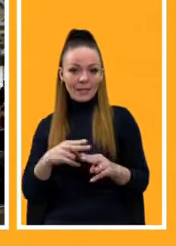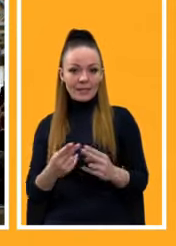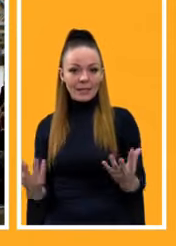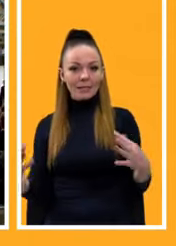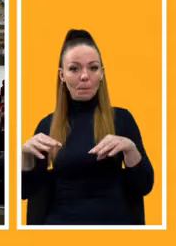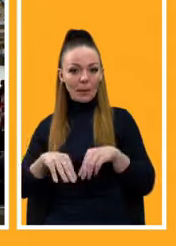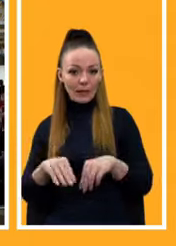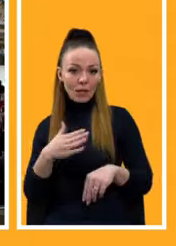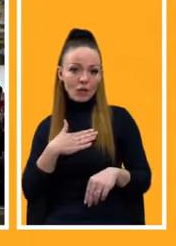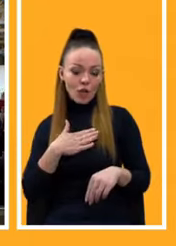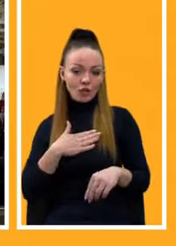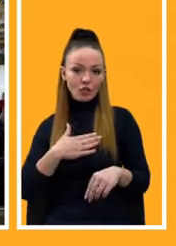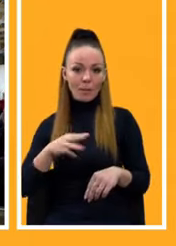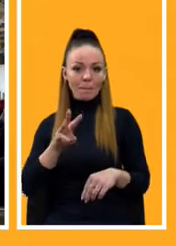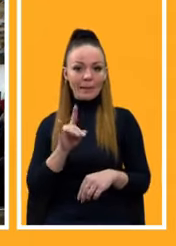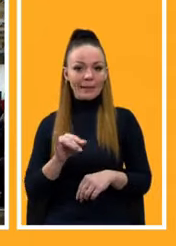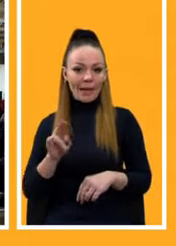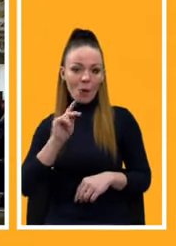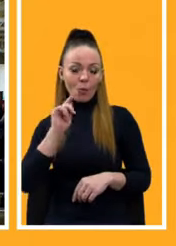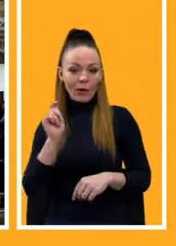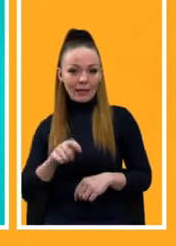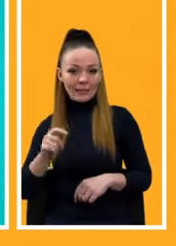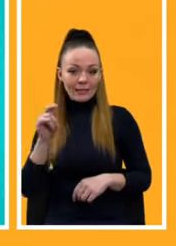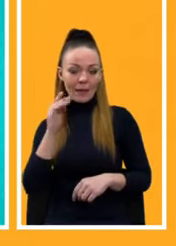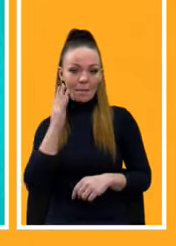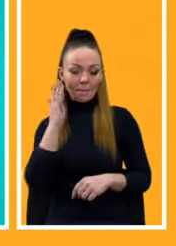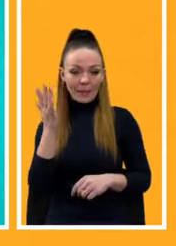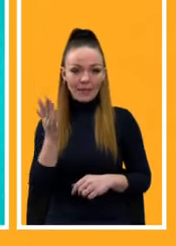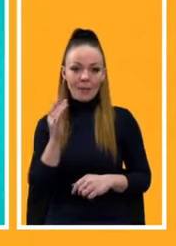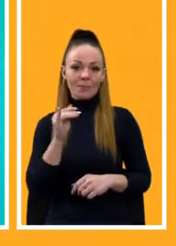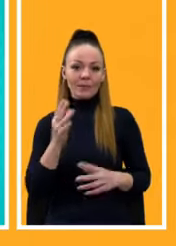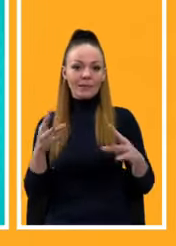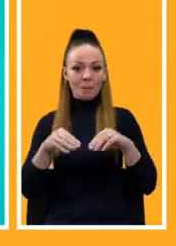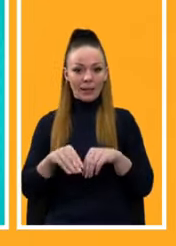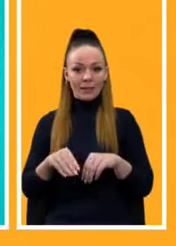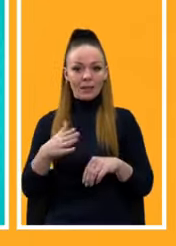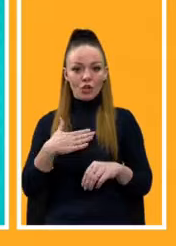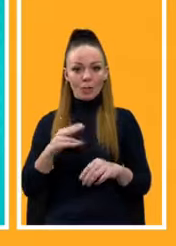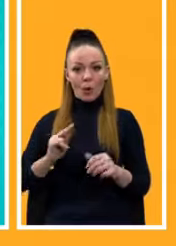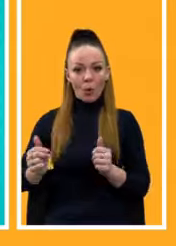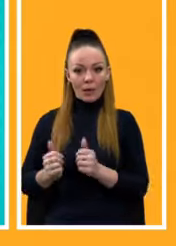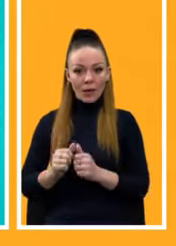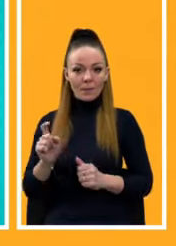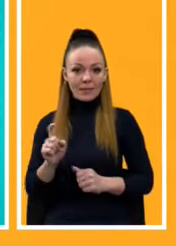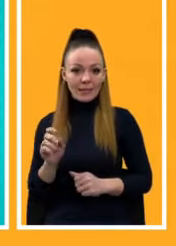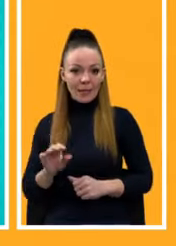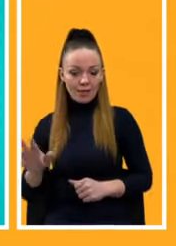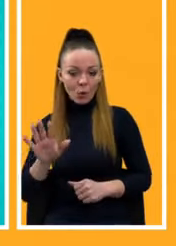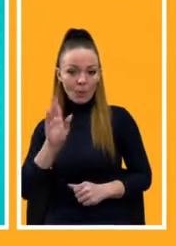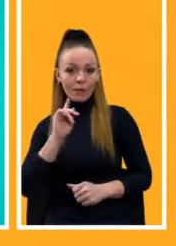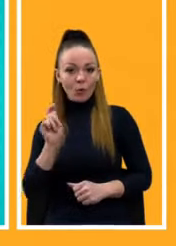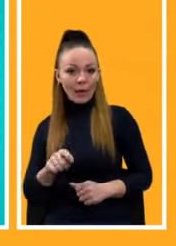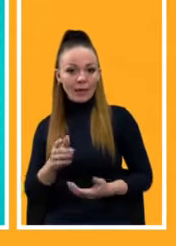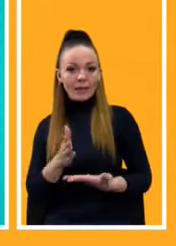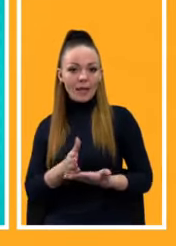наша вже мрія, українська мрія і спільна мрія з нашими колегами з Європи. В Україні є